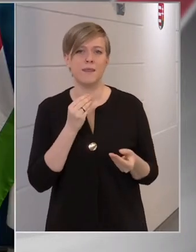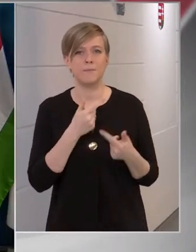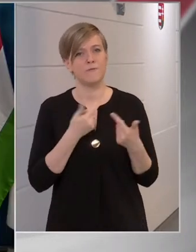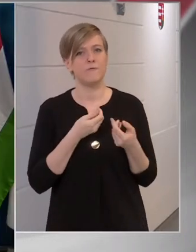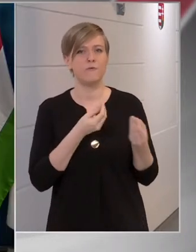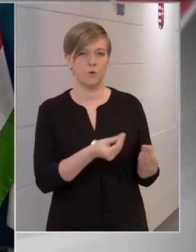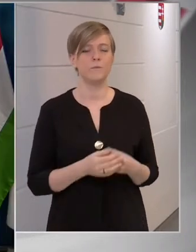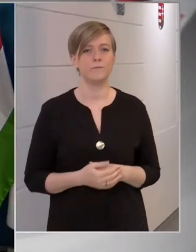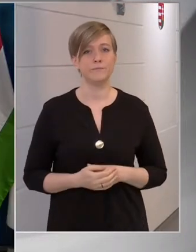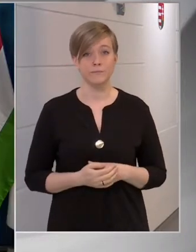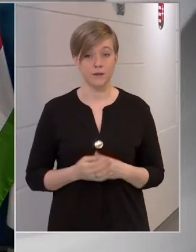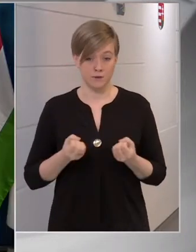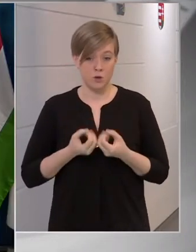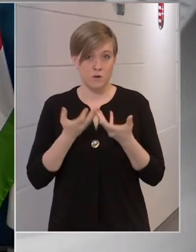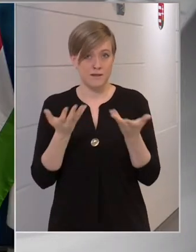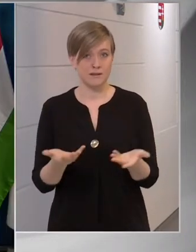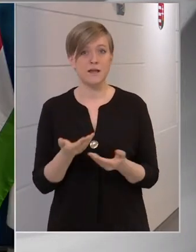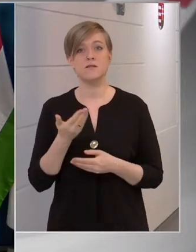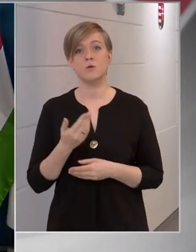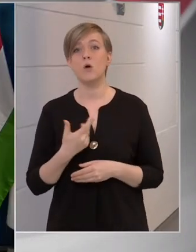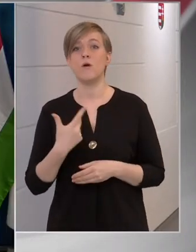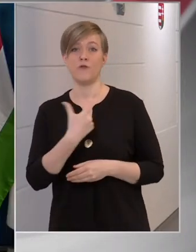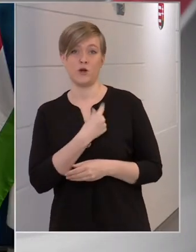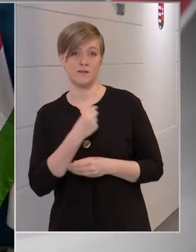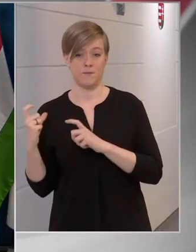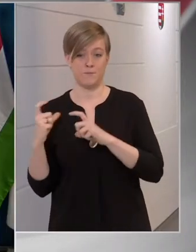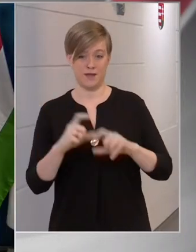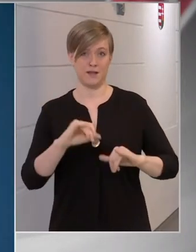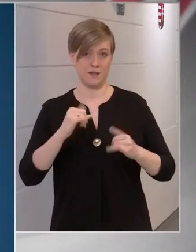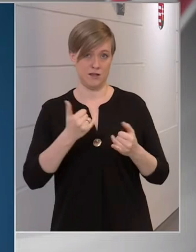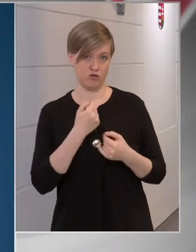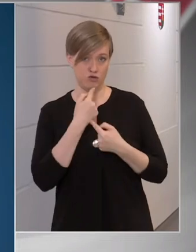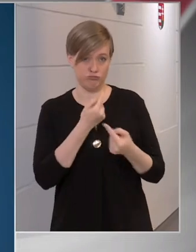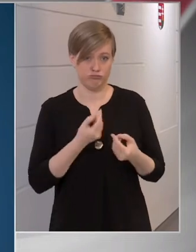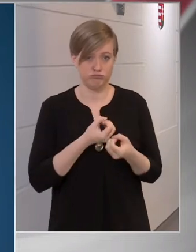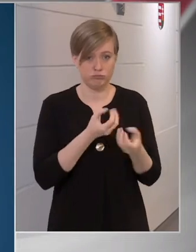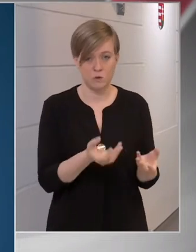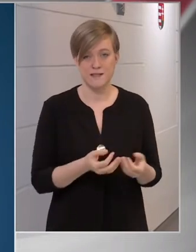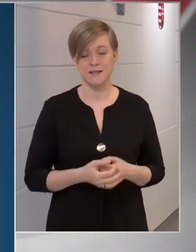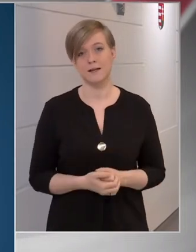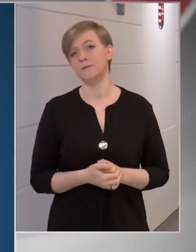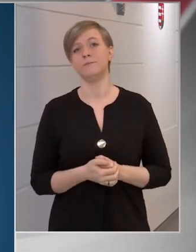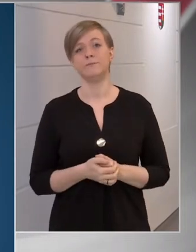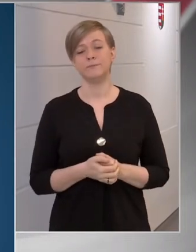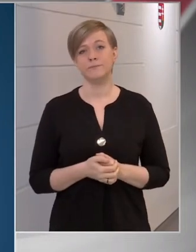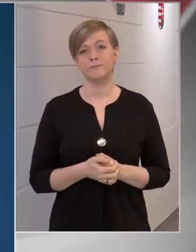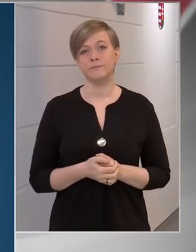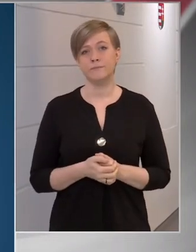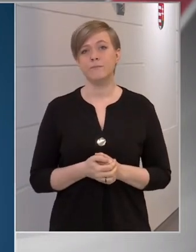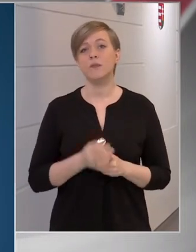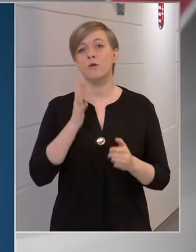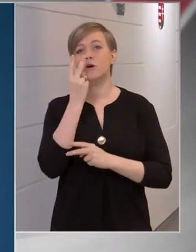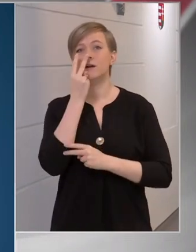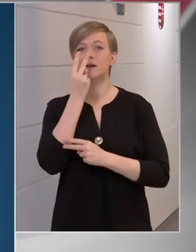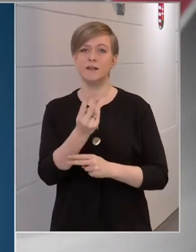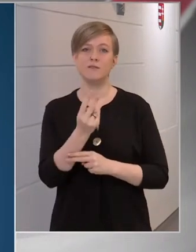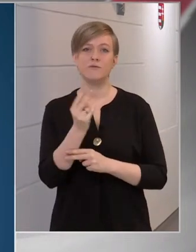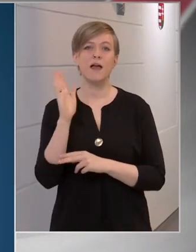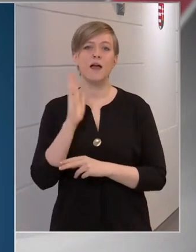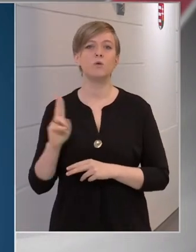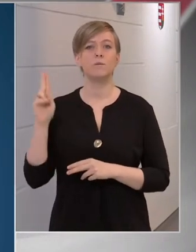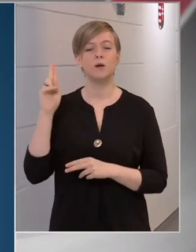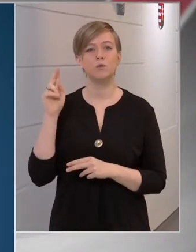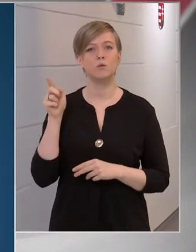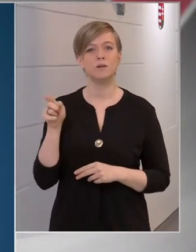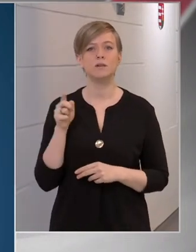Közzé tesszük, a vakcinák beérkezését is közzé tesszük. Tehát jövőre nézve az Európai